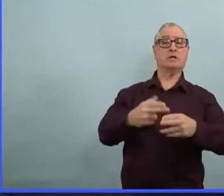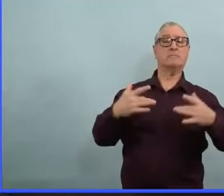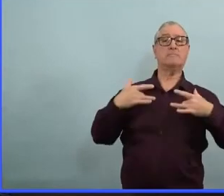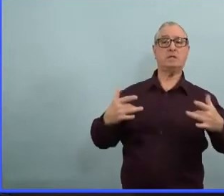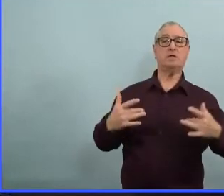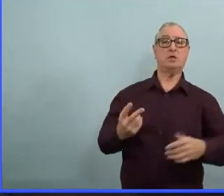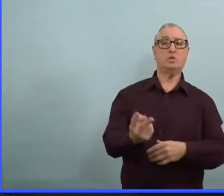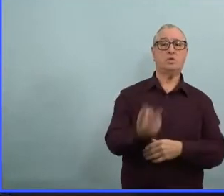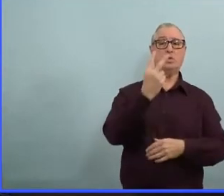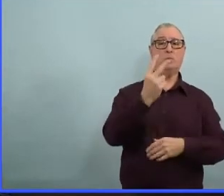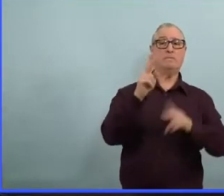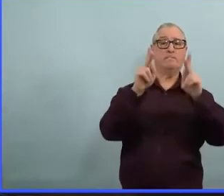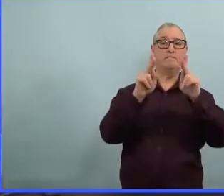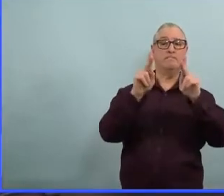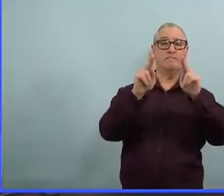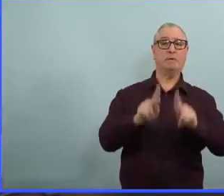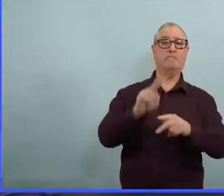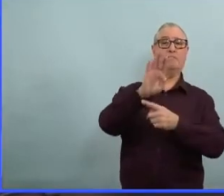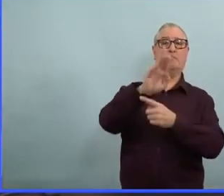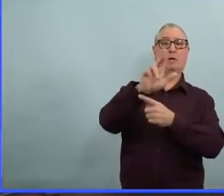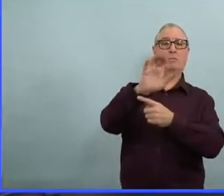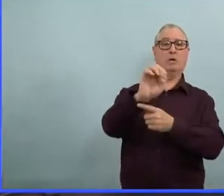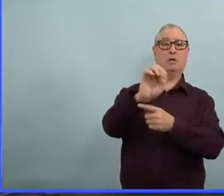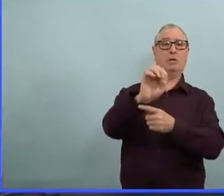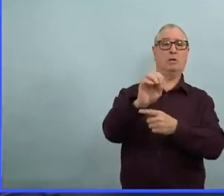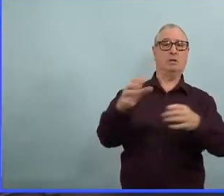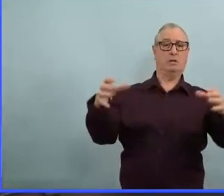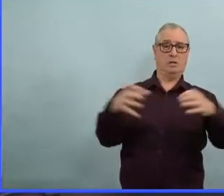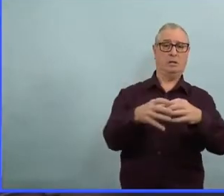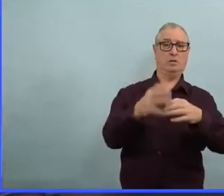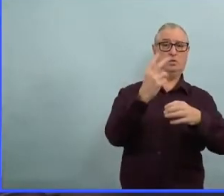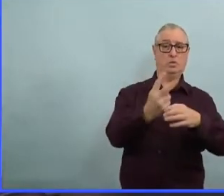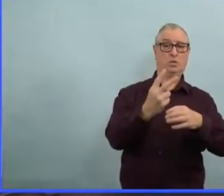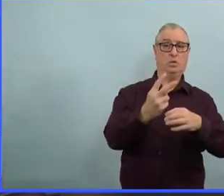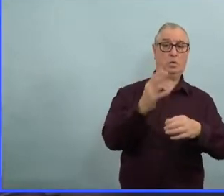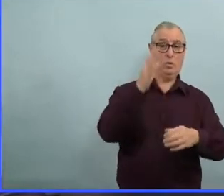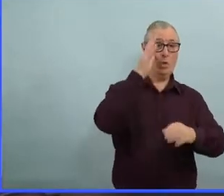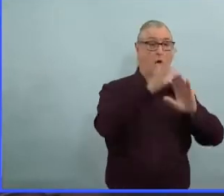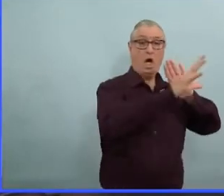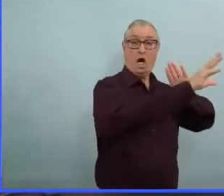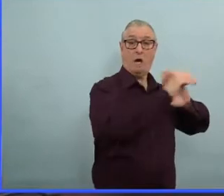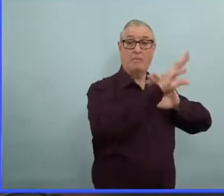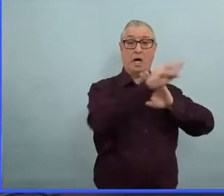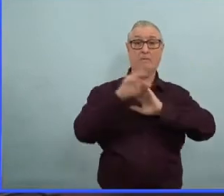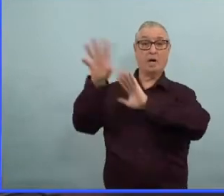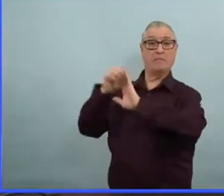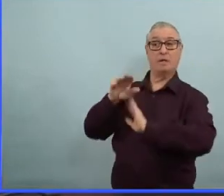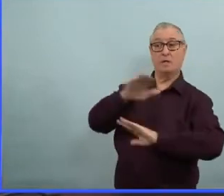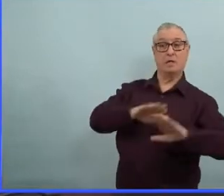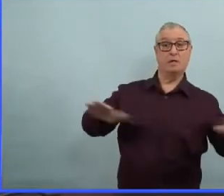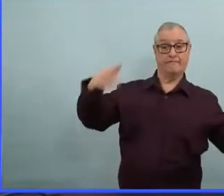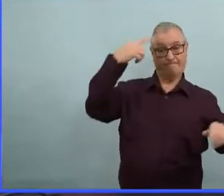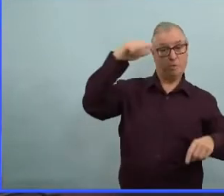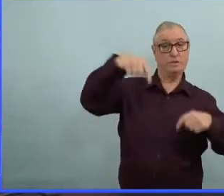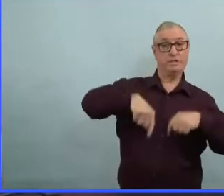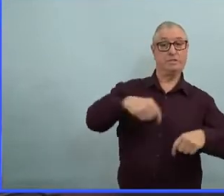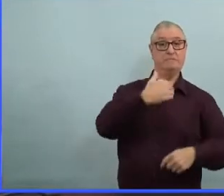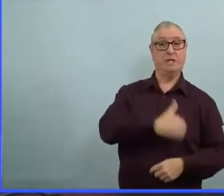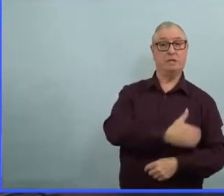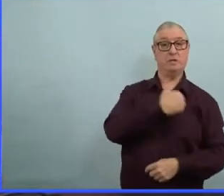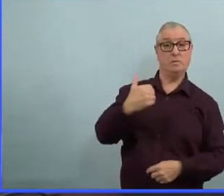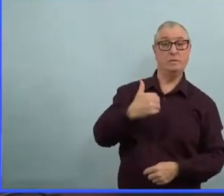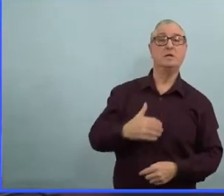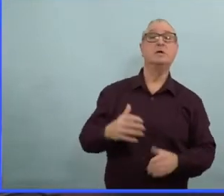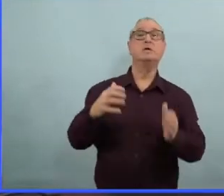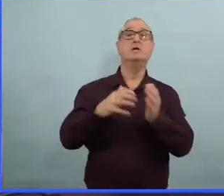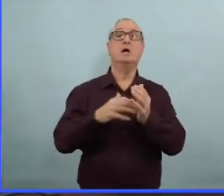pour protéger les contacts qui sont vraiment rapprochés. Bon, je crois qu'en ce qui concerne les rassemblements dans les résidences privées, il y toujours eu